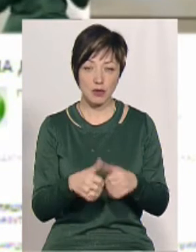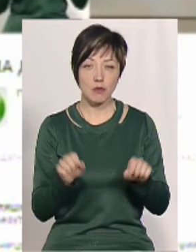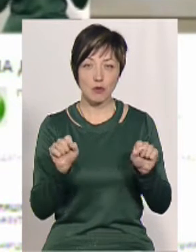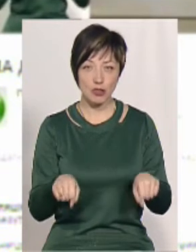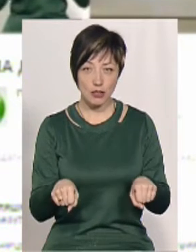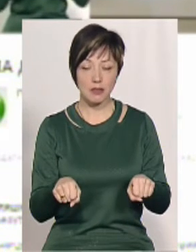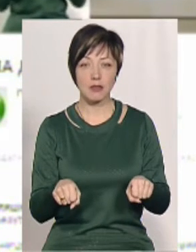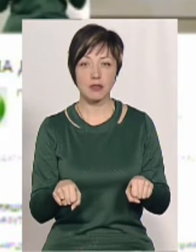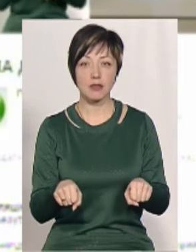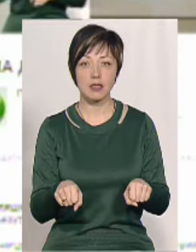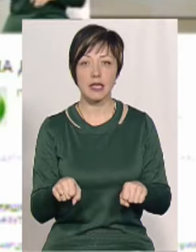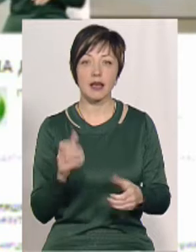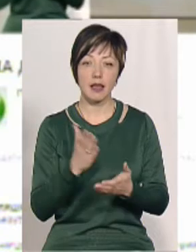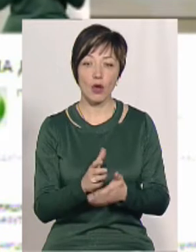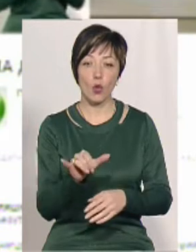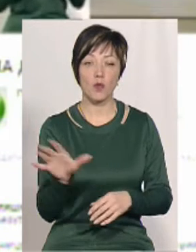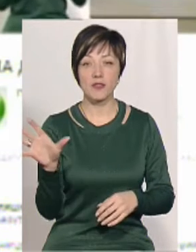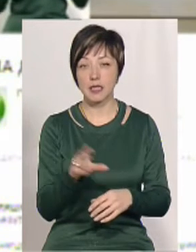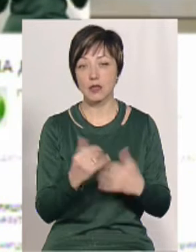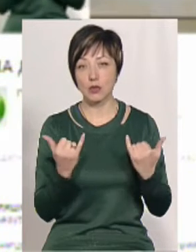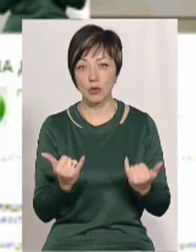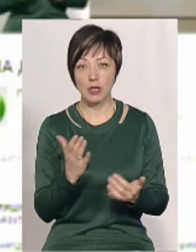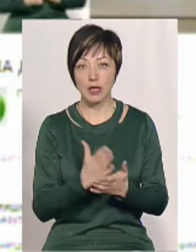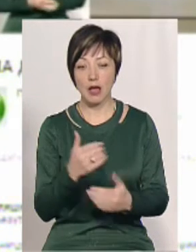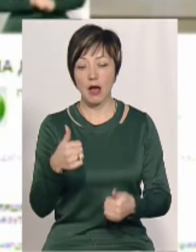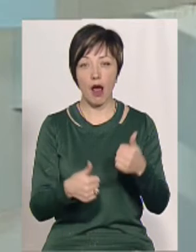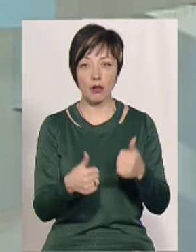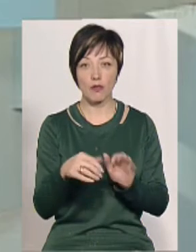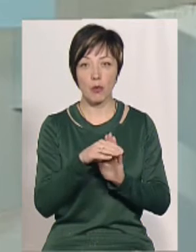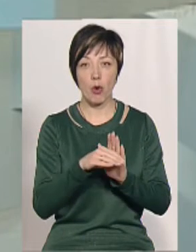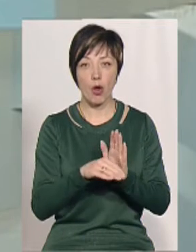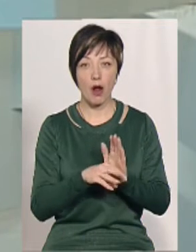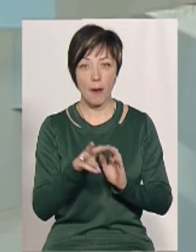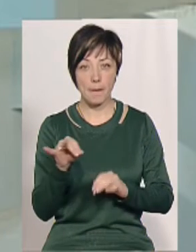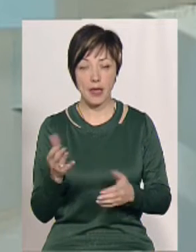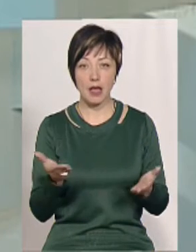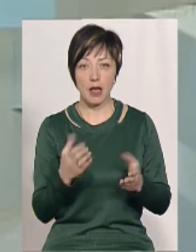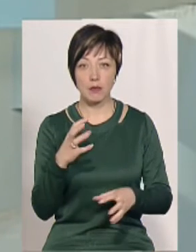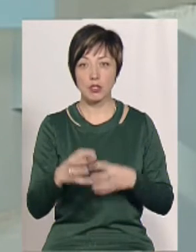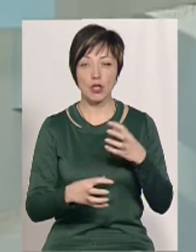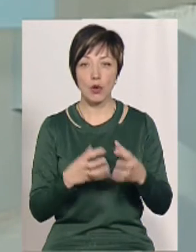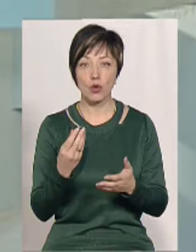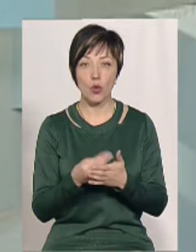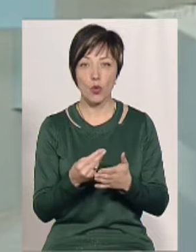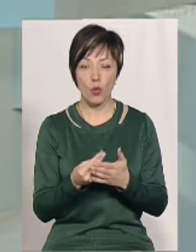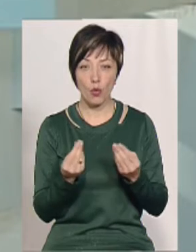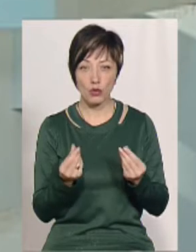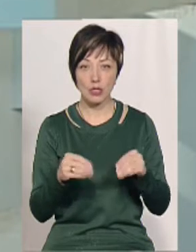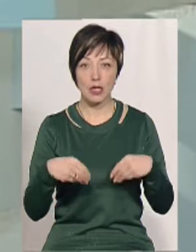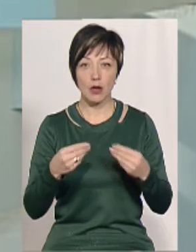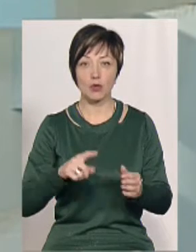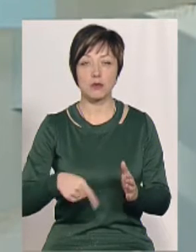виключено, що є у всіх. А я знаю, що сьогодні є грантові програми, які навіть міжнародні кошти дають